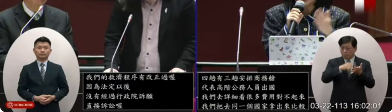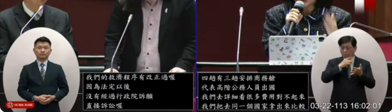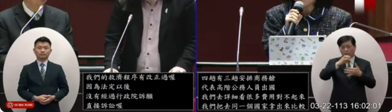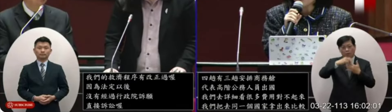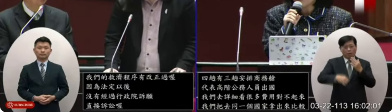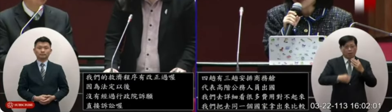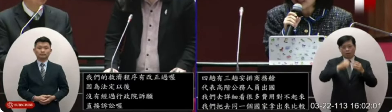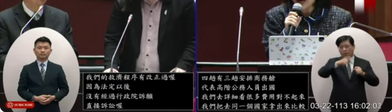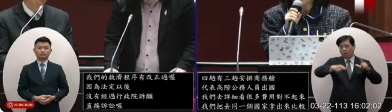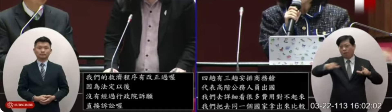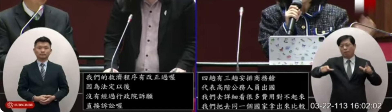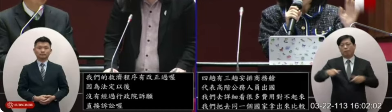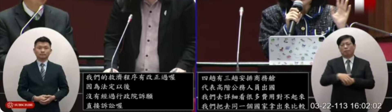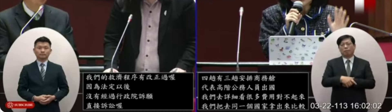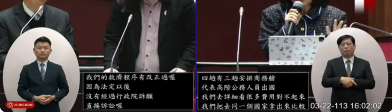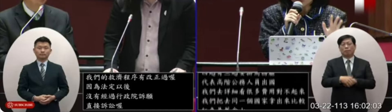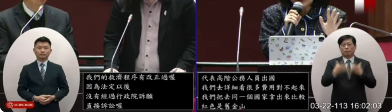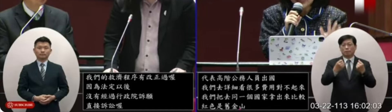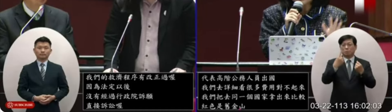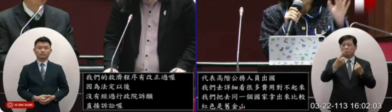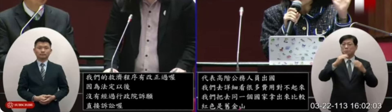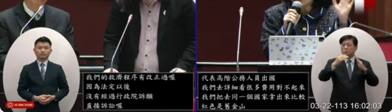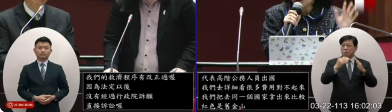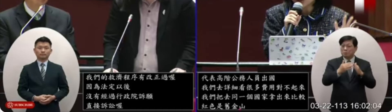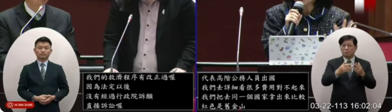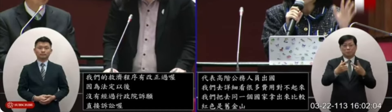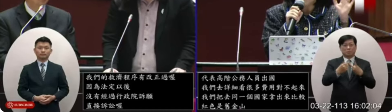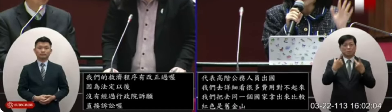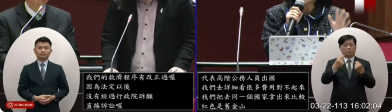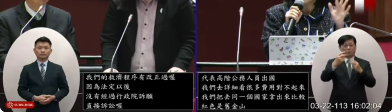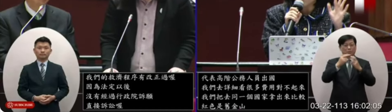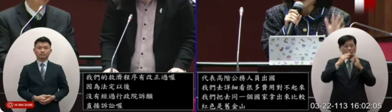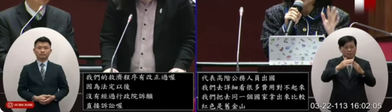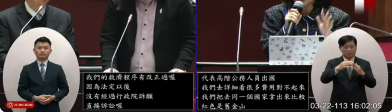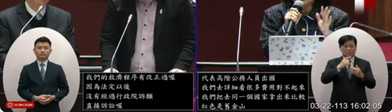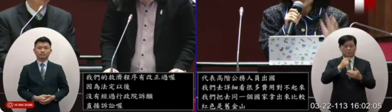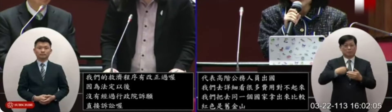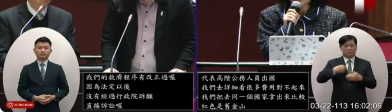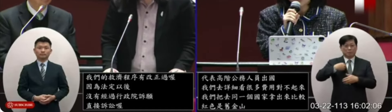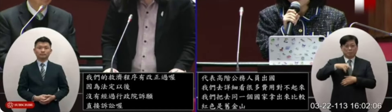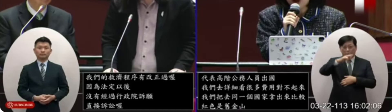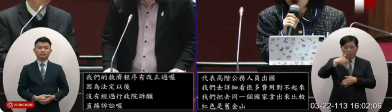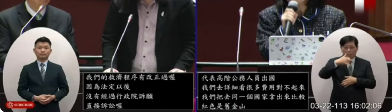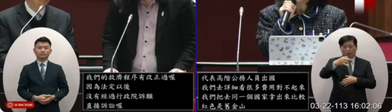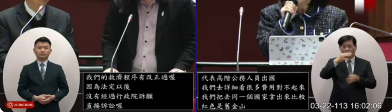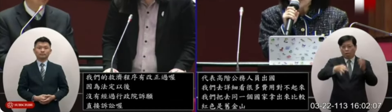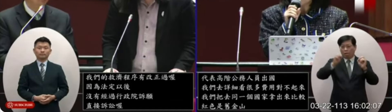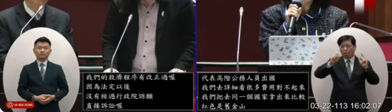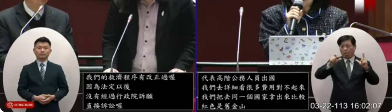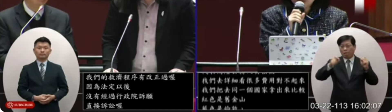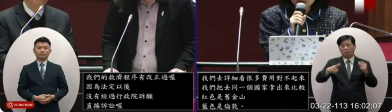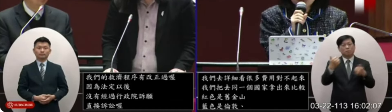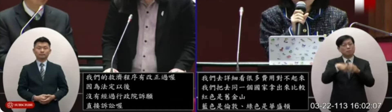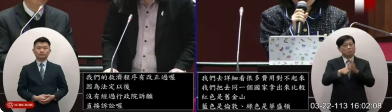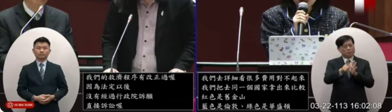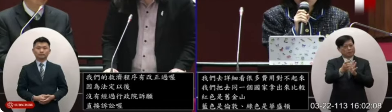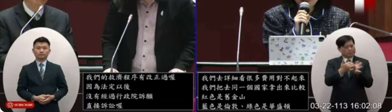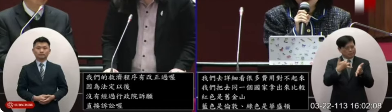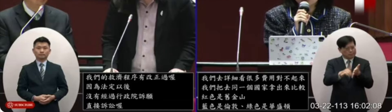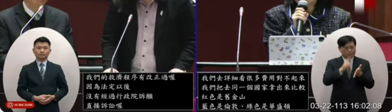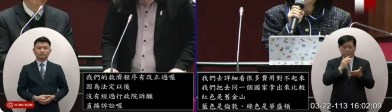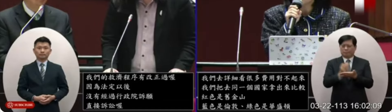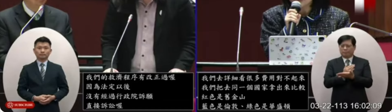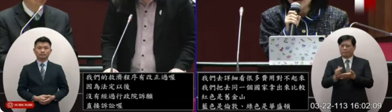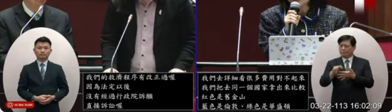列的標準根本不一樣同一個國家同一個城市每次的平均價格都不同代表你的預